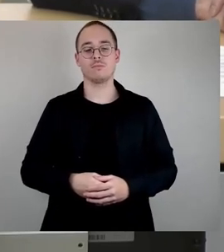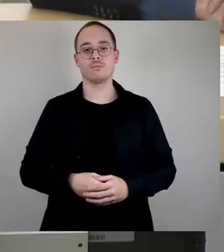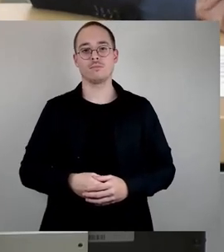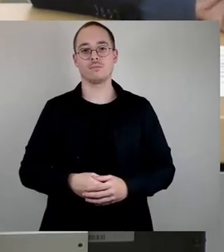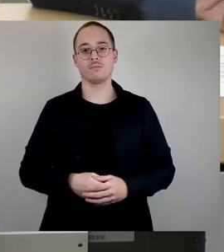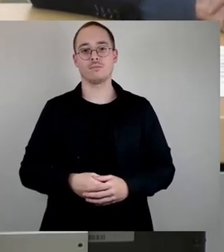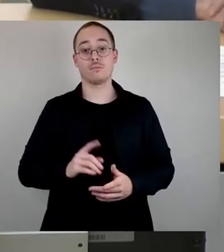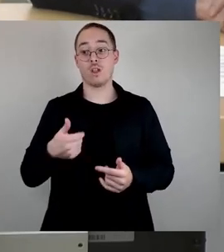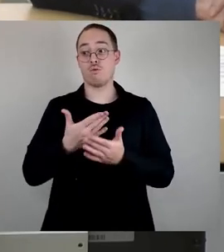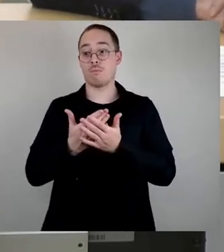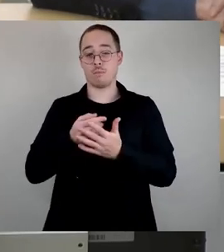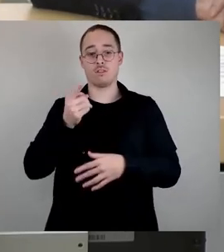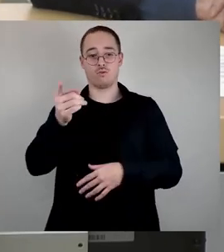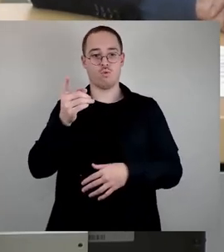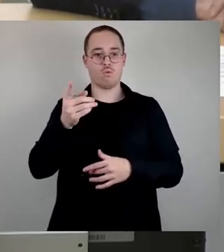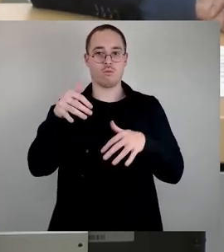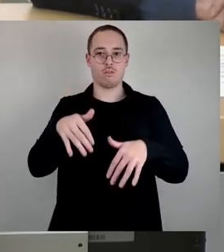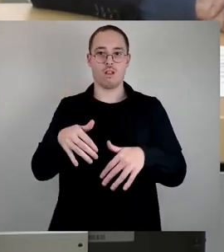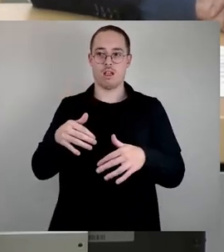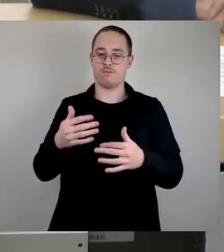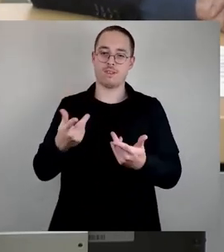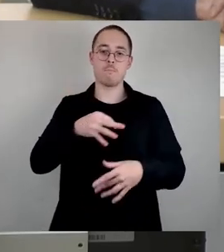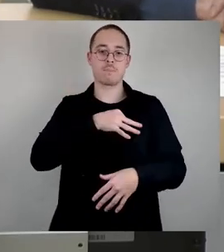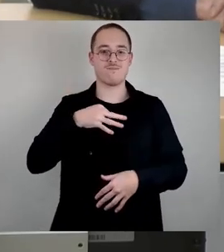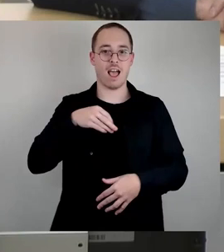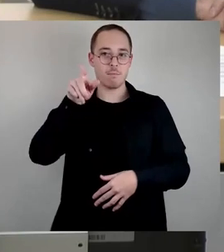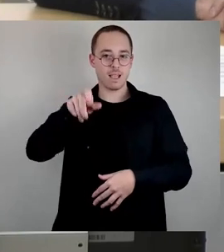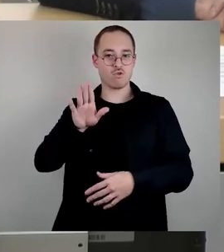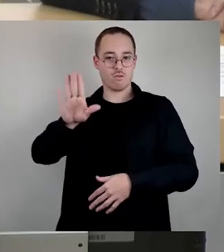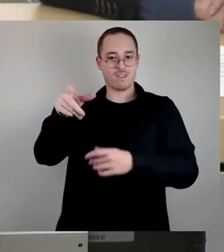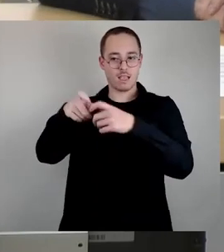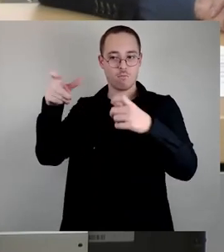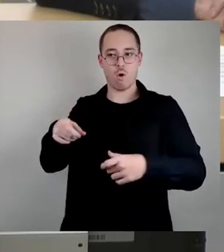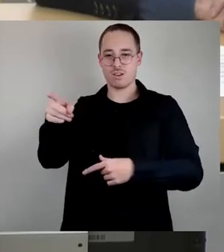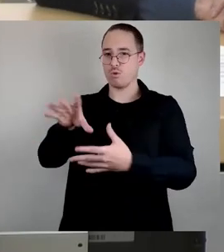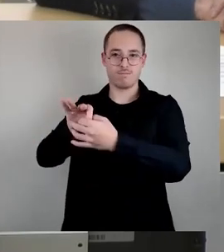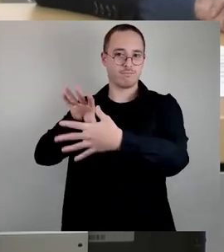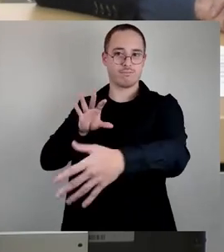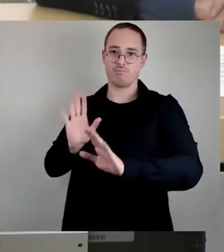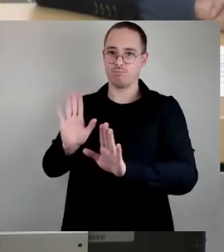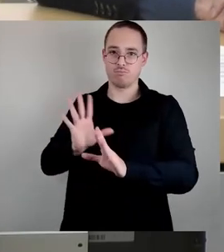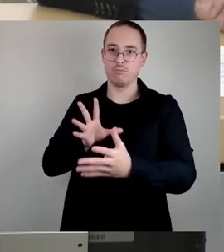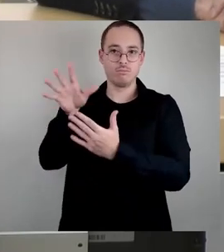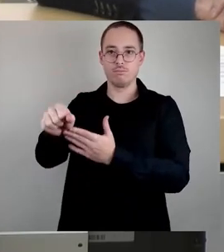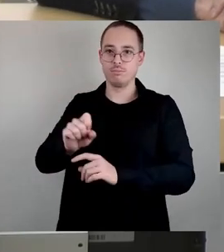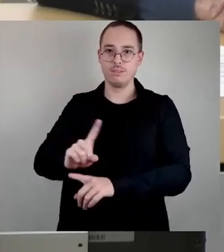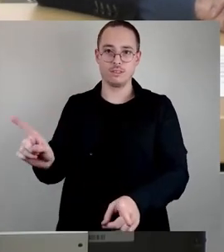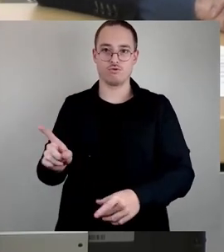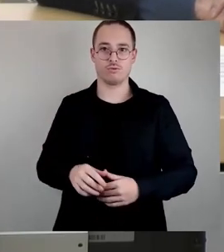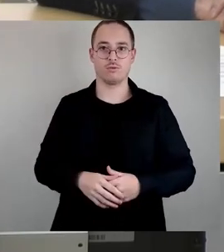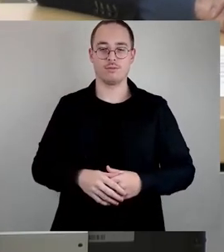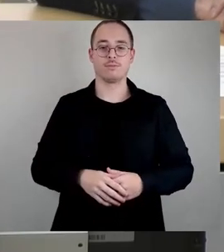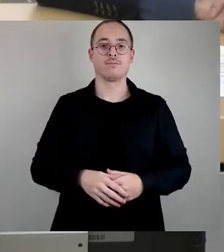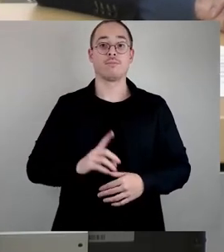Sondervermögen befinden, ist auszuschließen. Die Kooperation mit benachbarten Kommunen ist insbesondere im Bereich der Kinderbetreuung